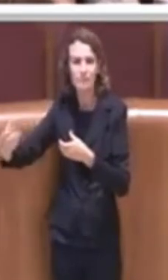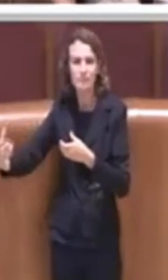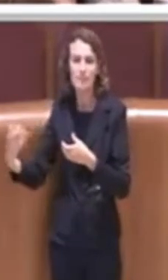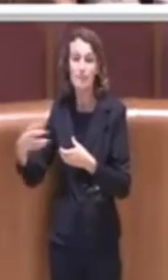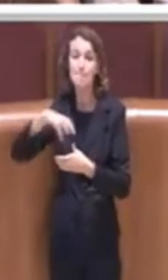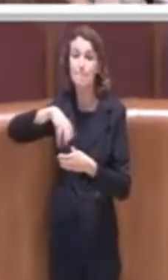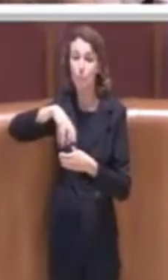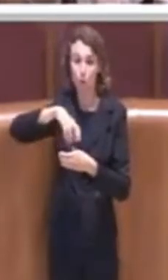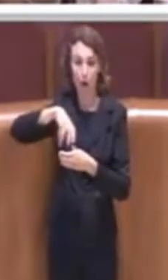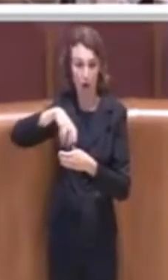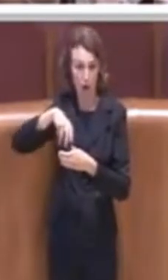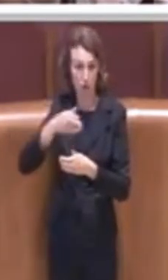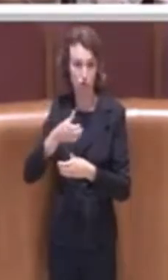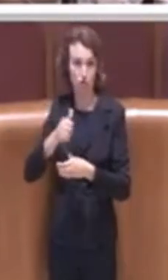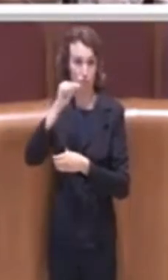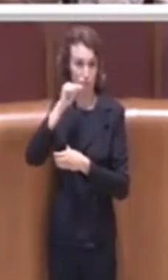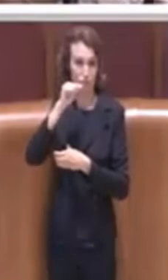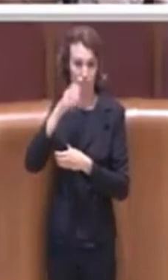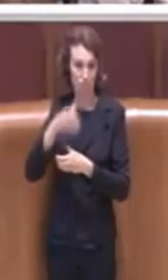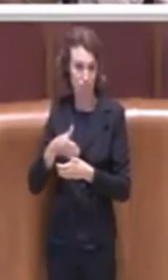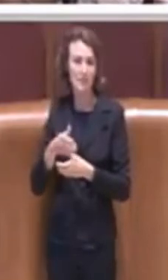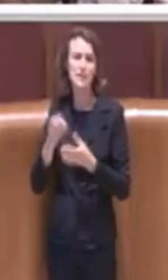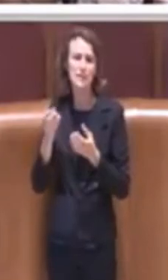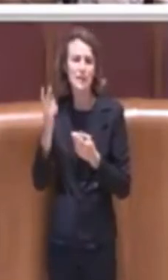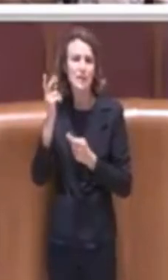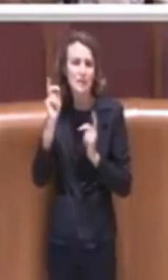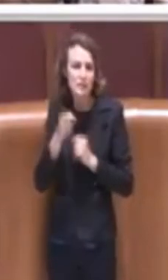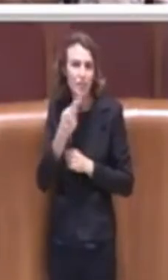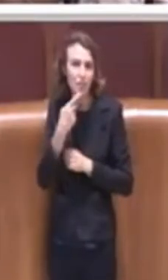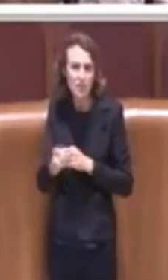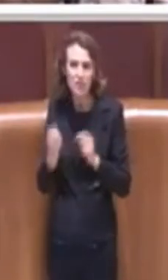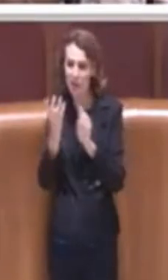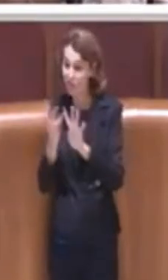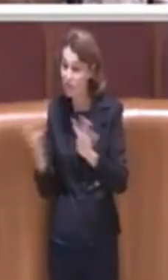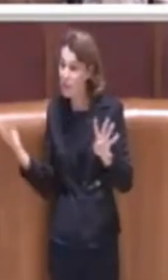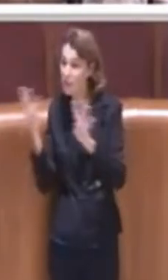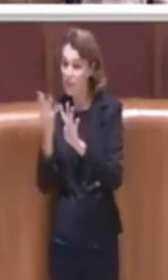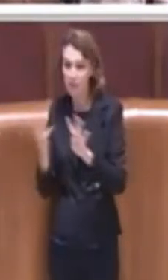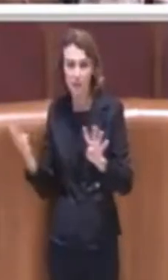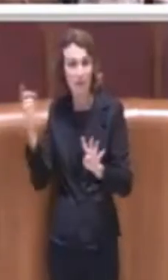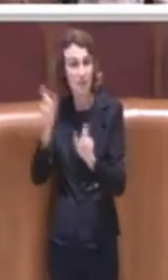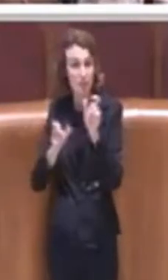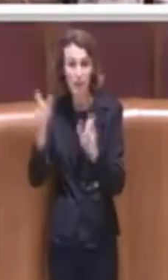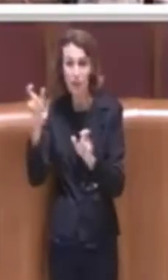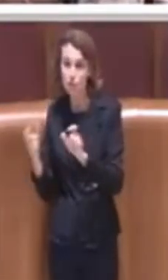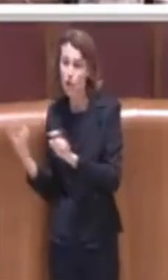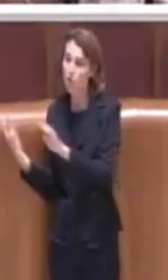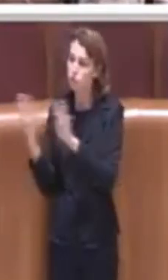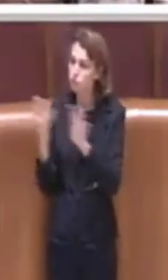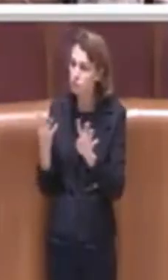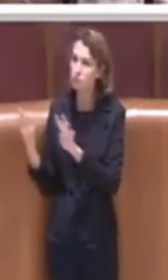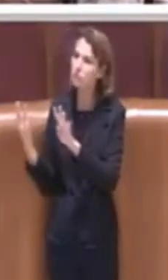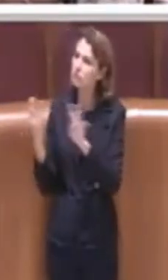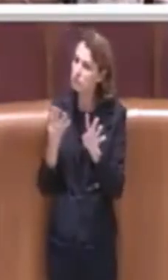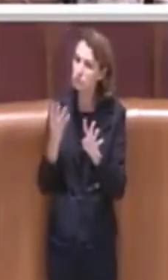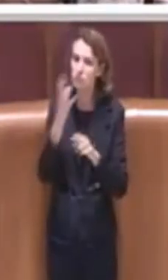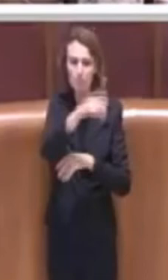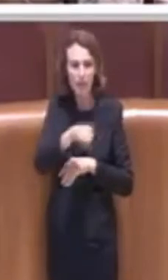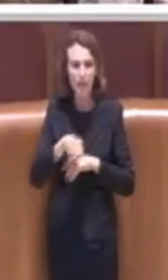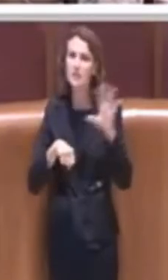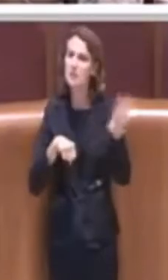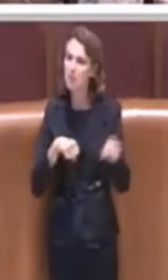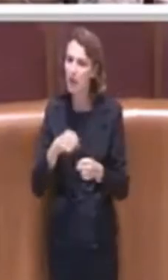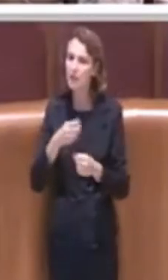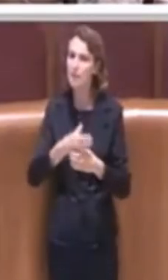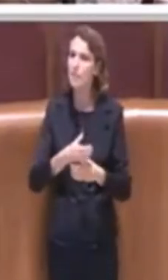è già un primo segnale, devo dire anche una fila interminabile di persone che hanno preso queste borracce